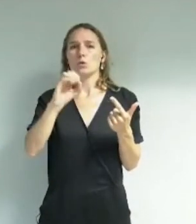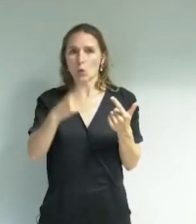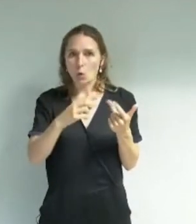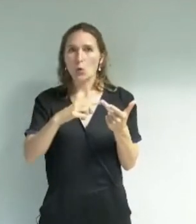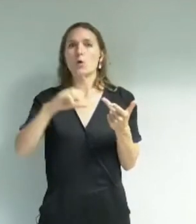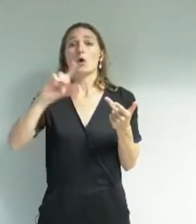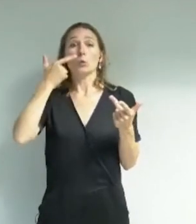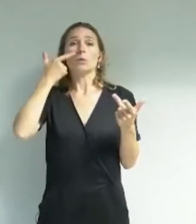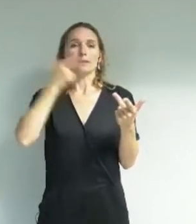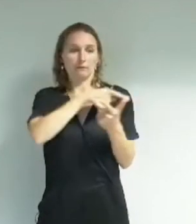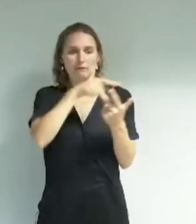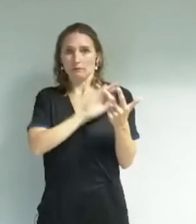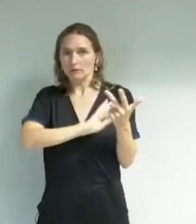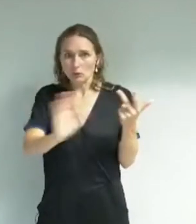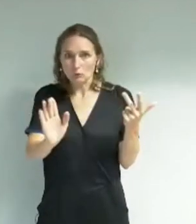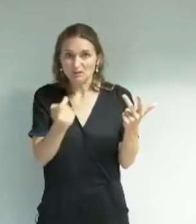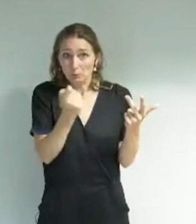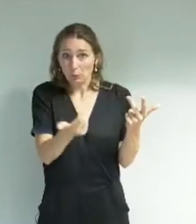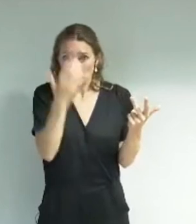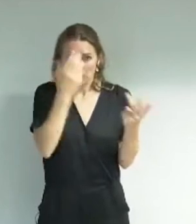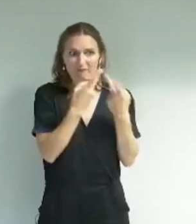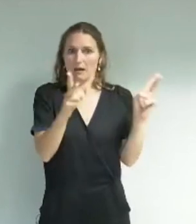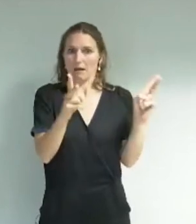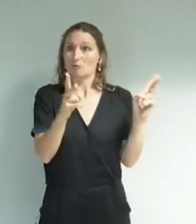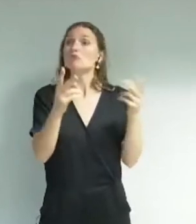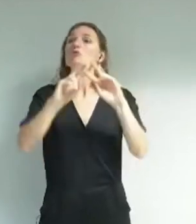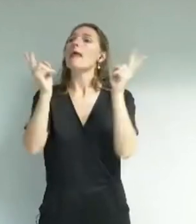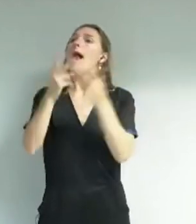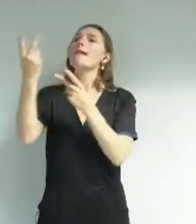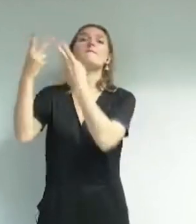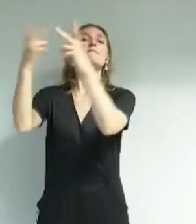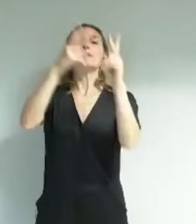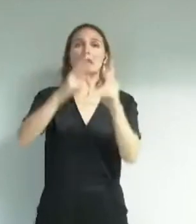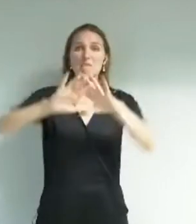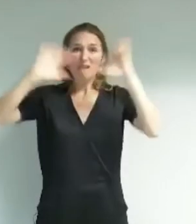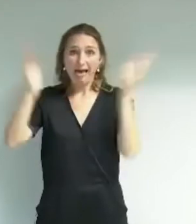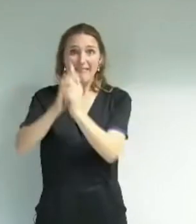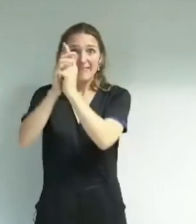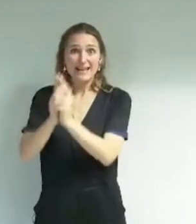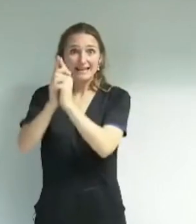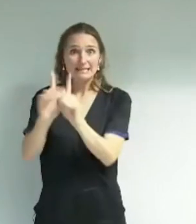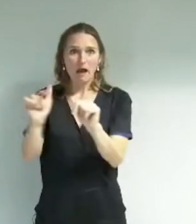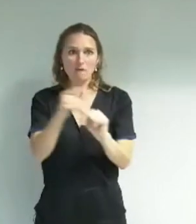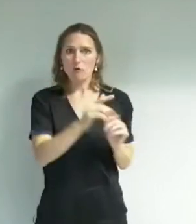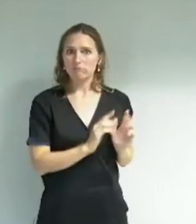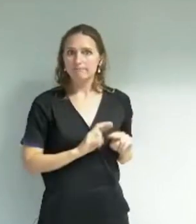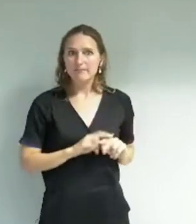pour une ville parce que les grandes villes en général, malheureusement, beaucoup de ce patrimoine et vous ne le faites pas. Je remontre